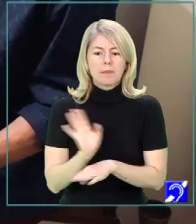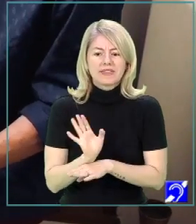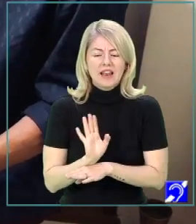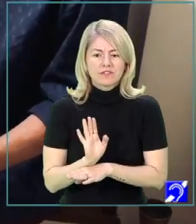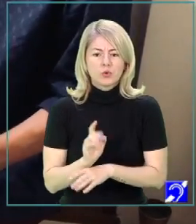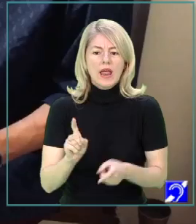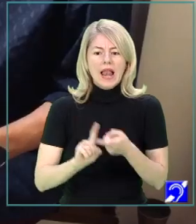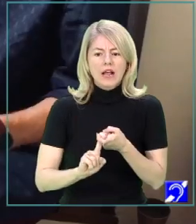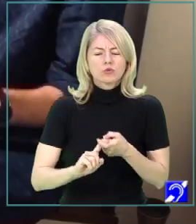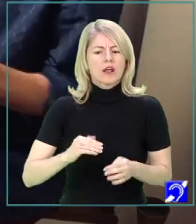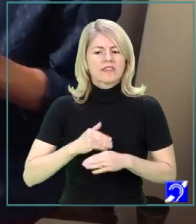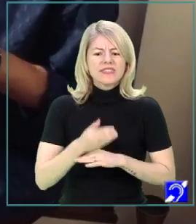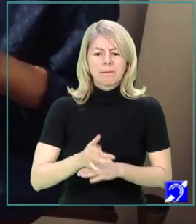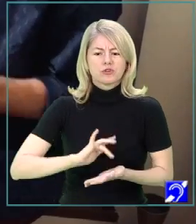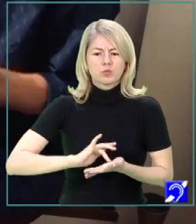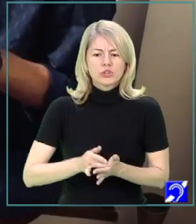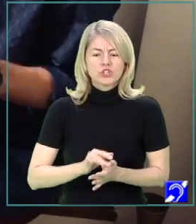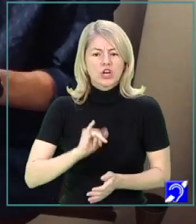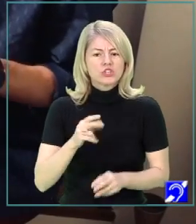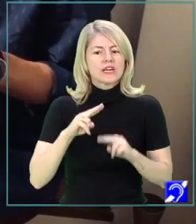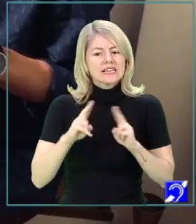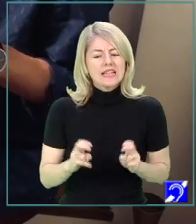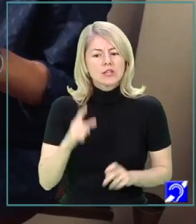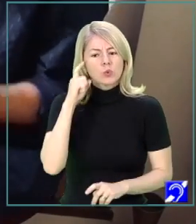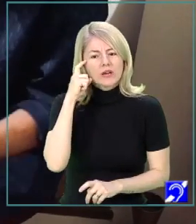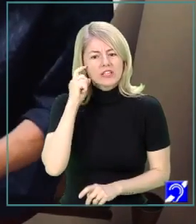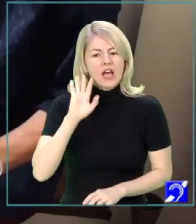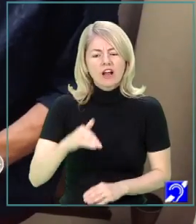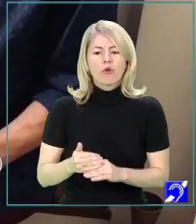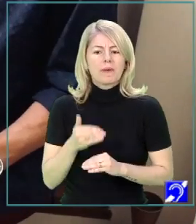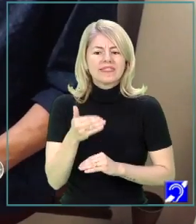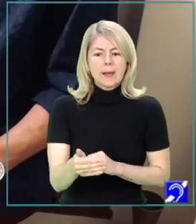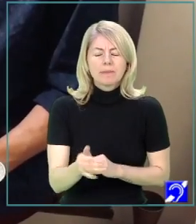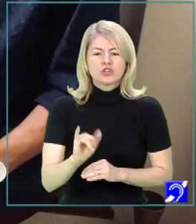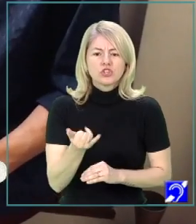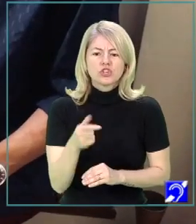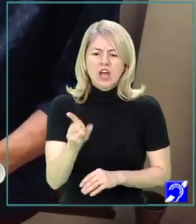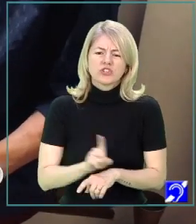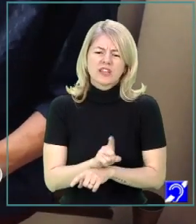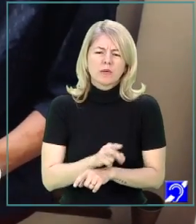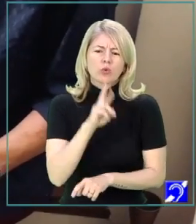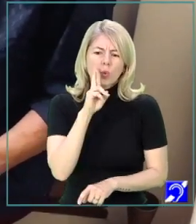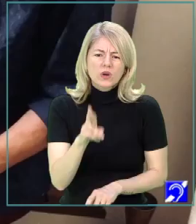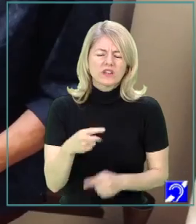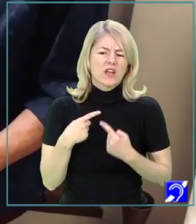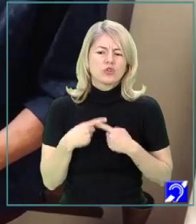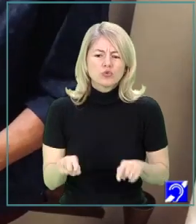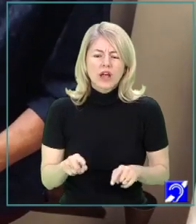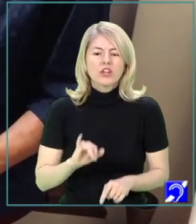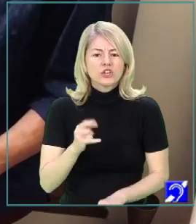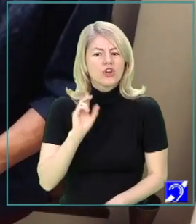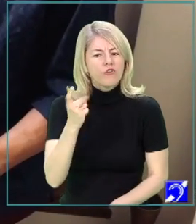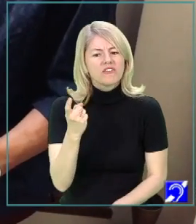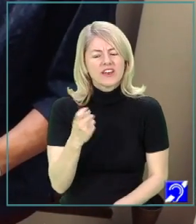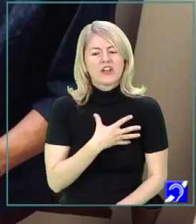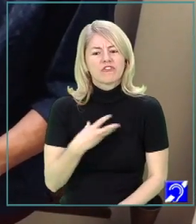în această perioadă și stați cu credința că vom depăși și aceste timpuri urâte, timpuri ciudate și că